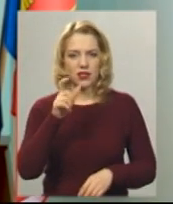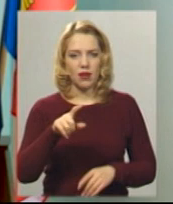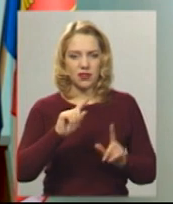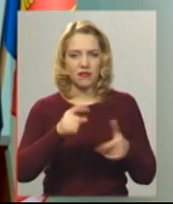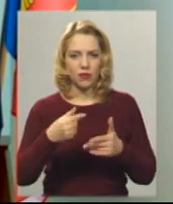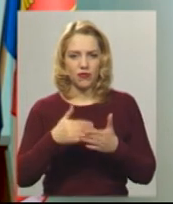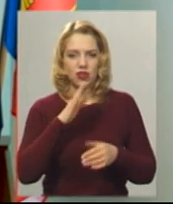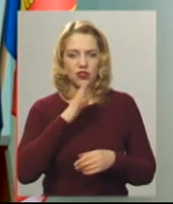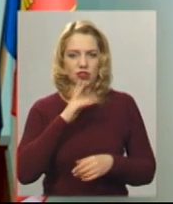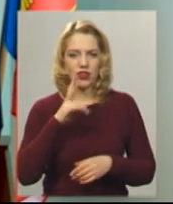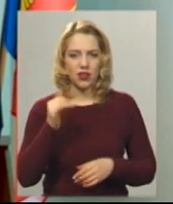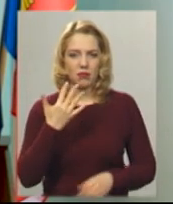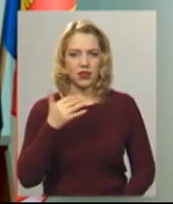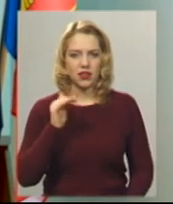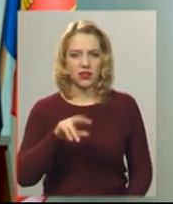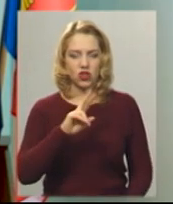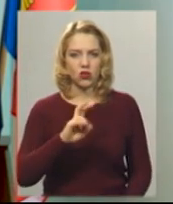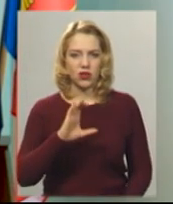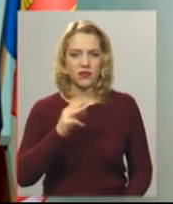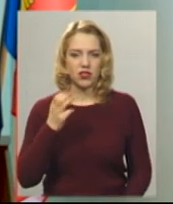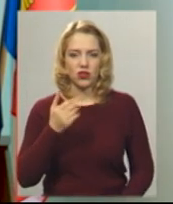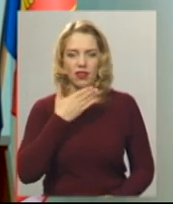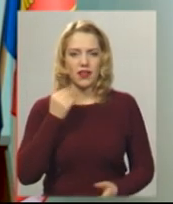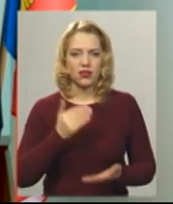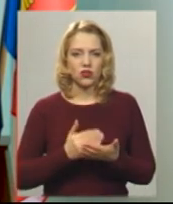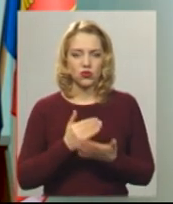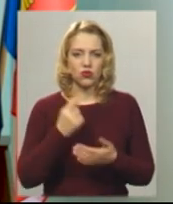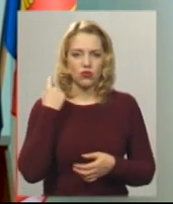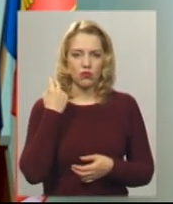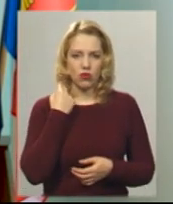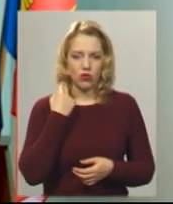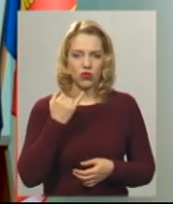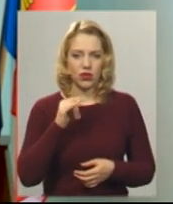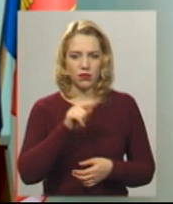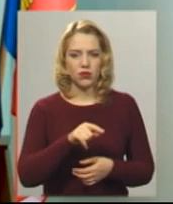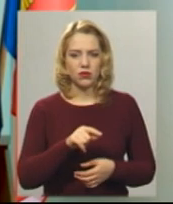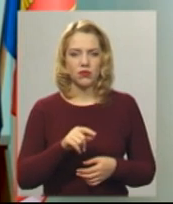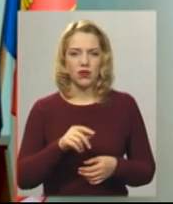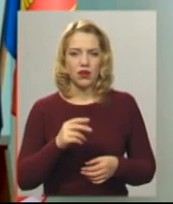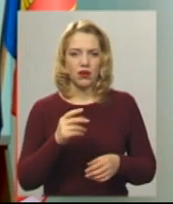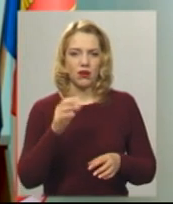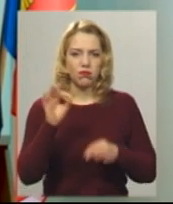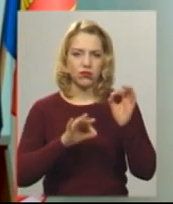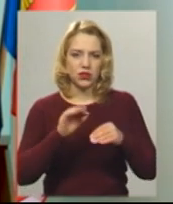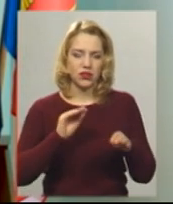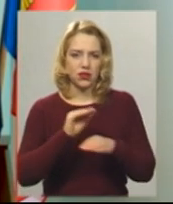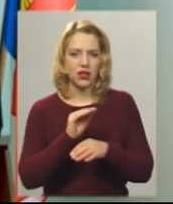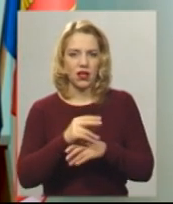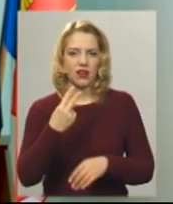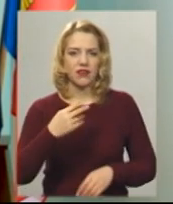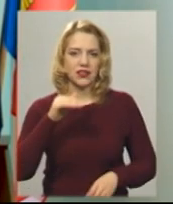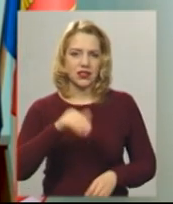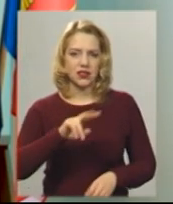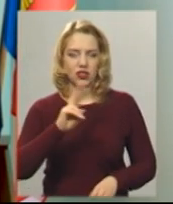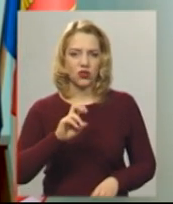заявниці 5 тисяч доларів США неіснуючого боргу, а потім постав її на лічильник. Сума дійшла до 20 тисяч доларів